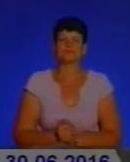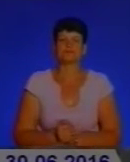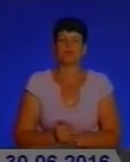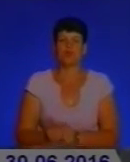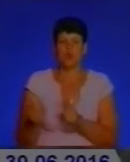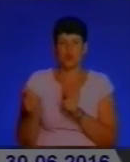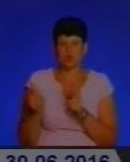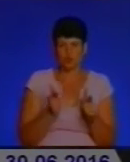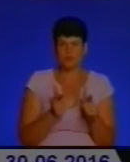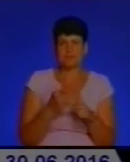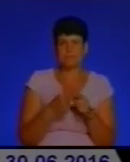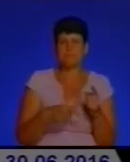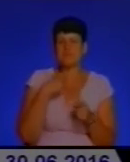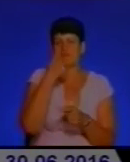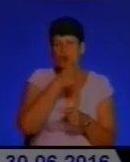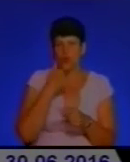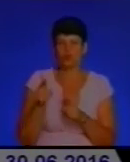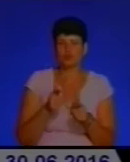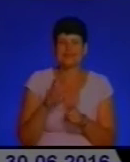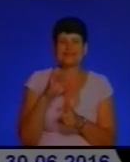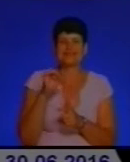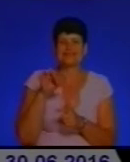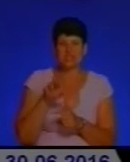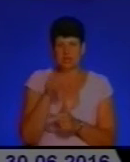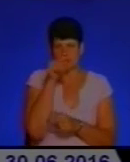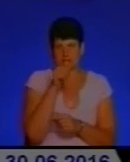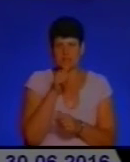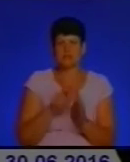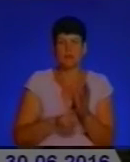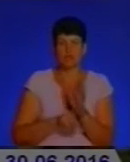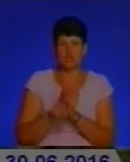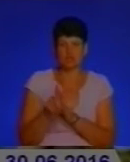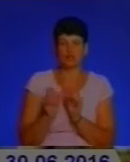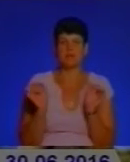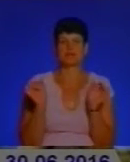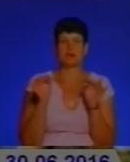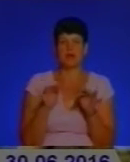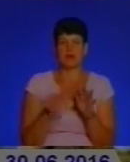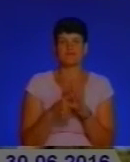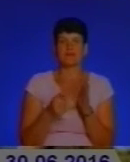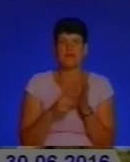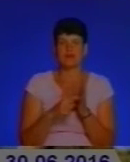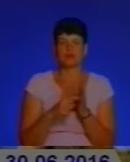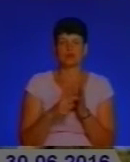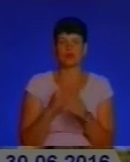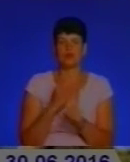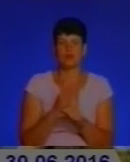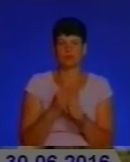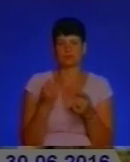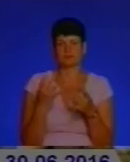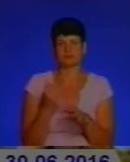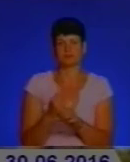Готуємося, ми півроку фактично готуємося. З січня місяця, початку ми збираємося в класі, робимо камеральні роботи,